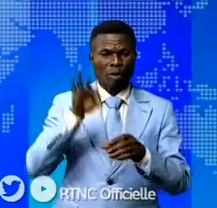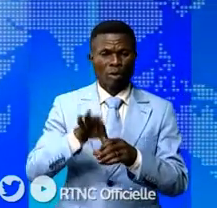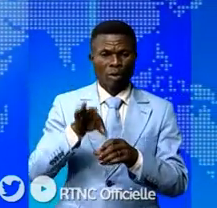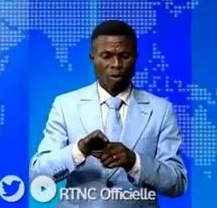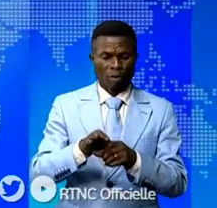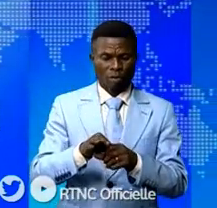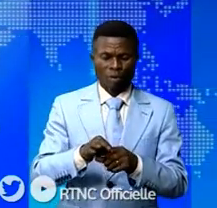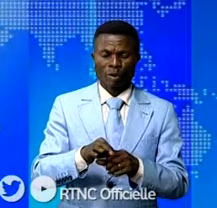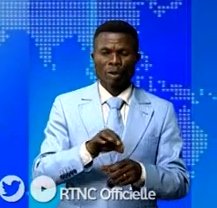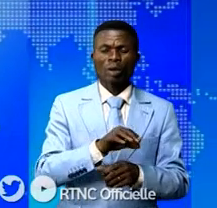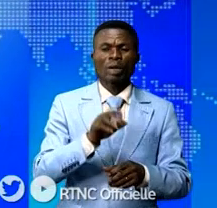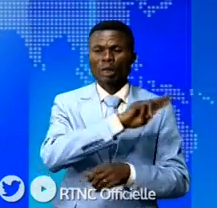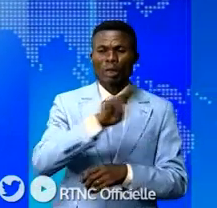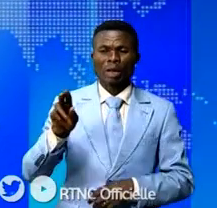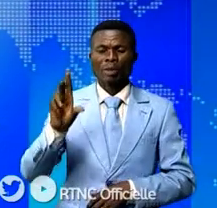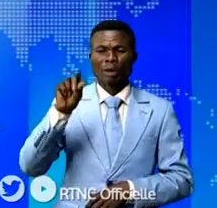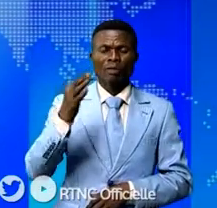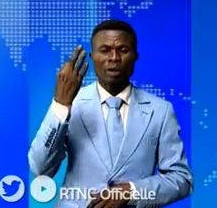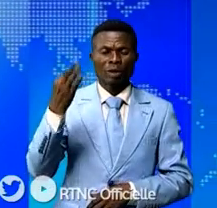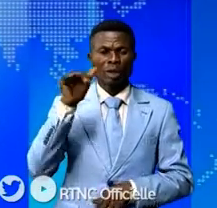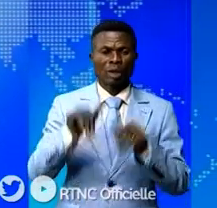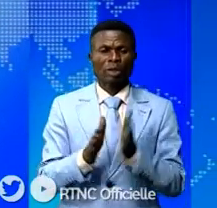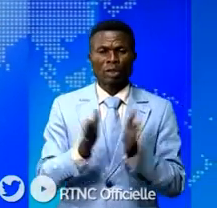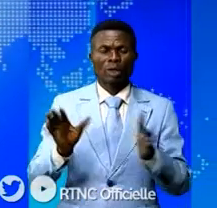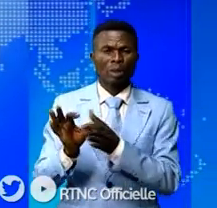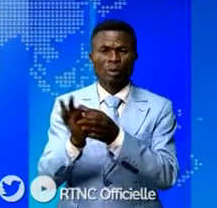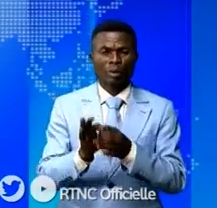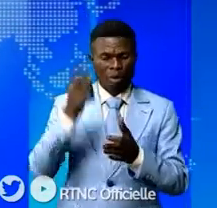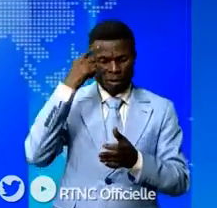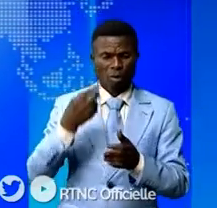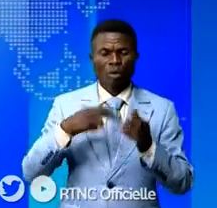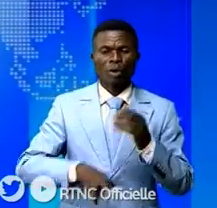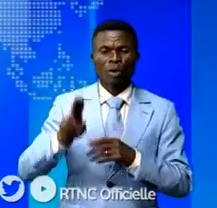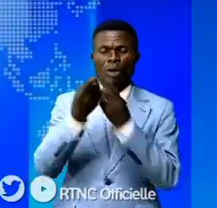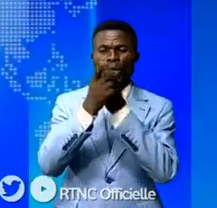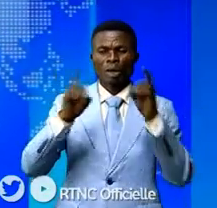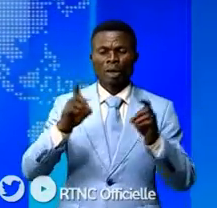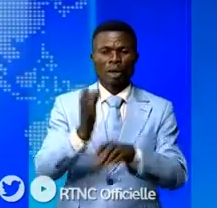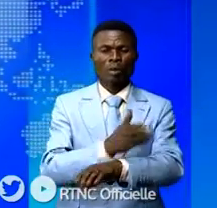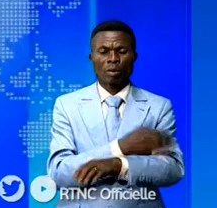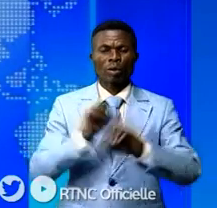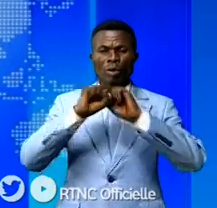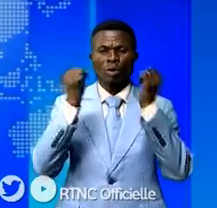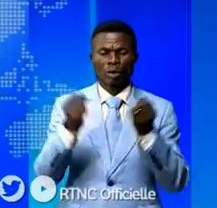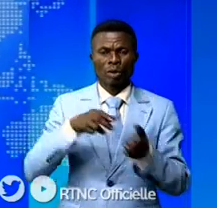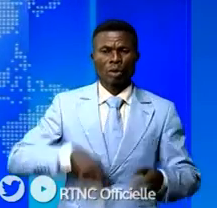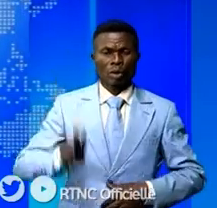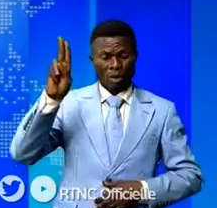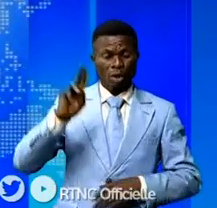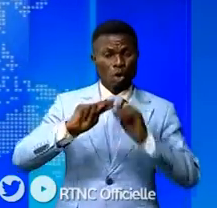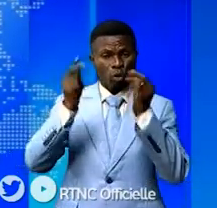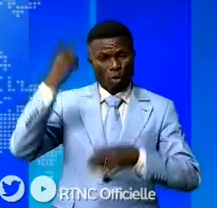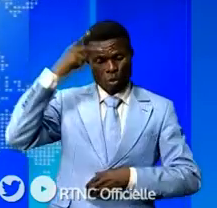constitutionnelles fixées en 2023, le secrétaire général de l'Union pour la démocratie et le progrès social dit que son parti est prêt